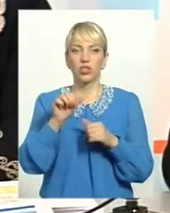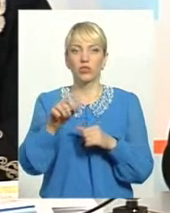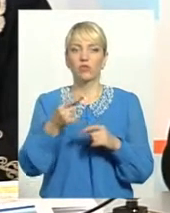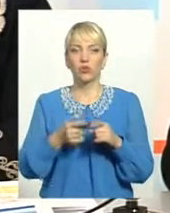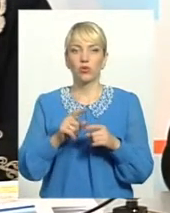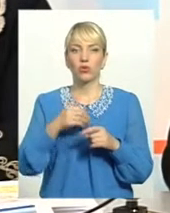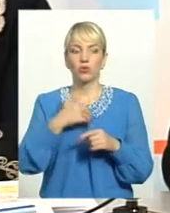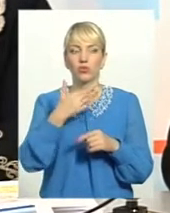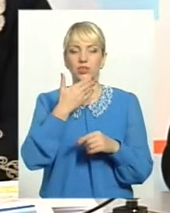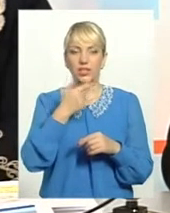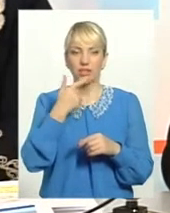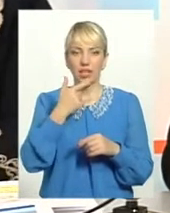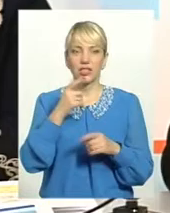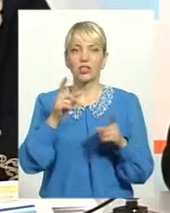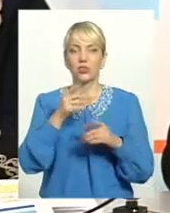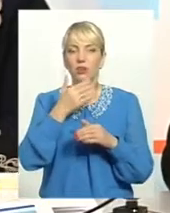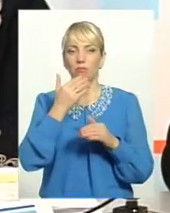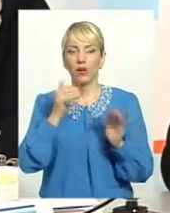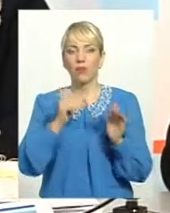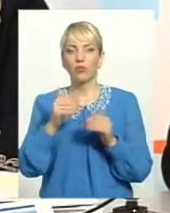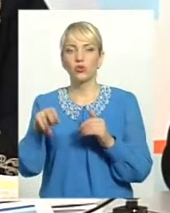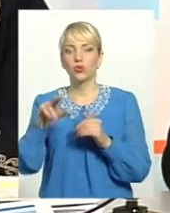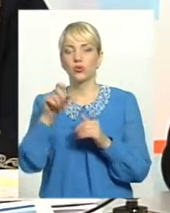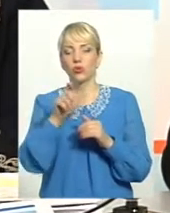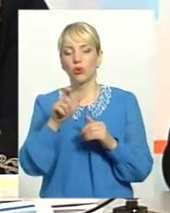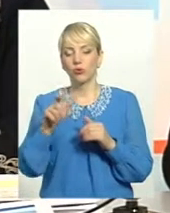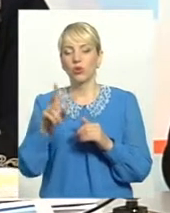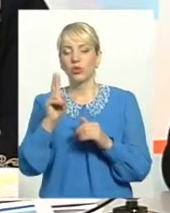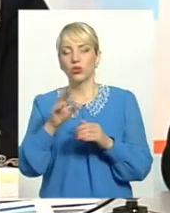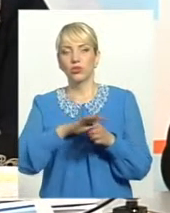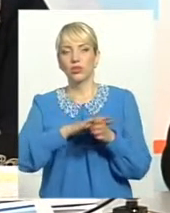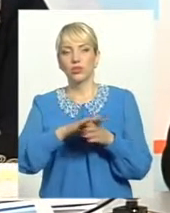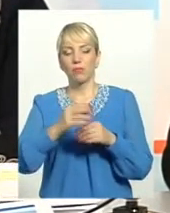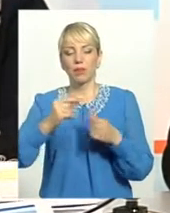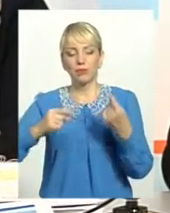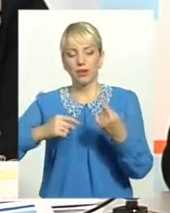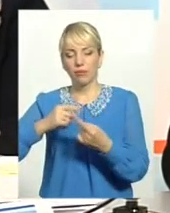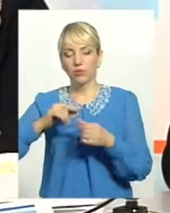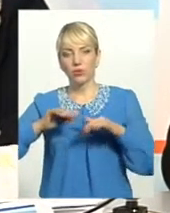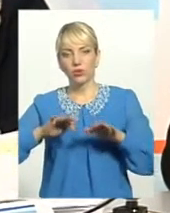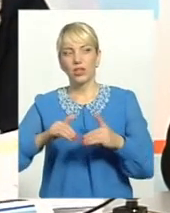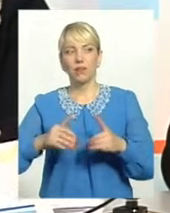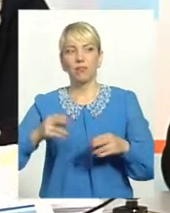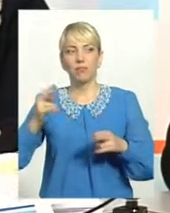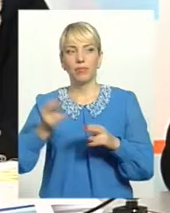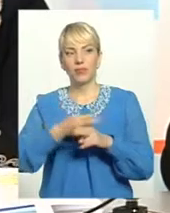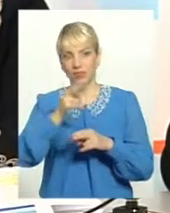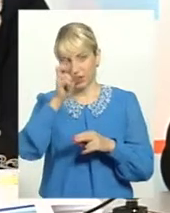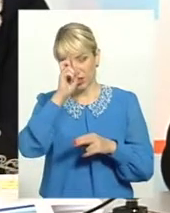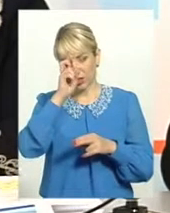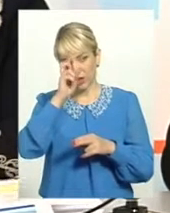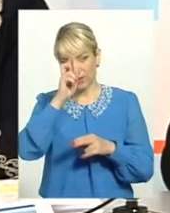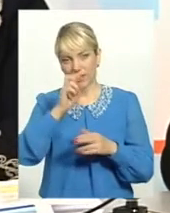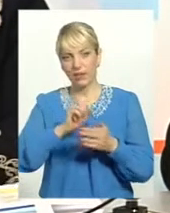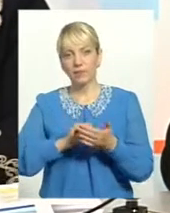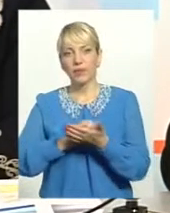обмежень немає щодо перевірок громадян, які здійснюють підприємницьку діяльність без державної реєстрації. Це,